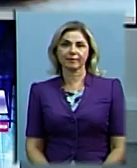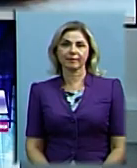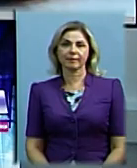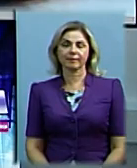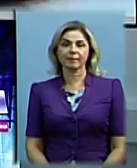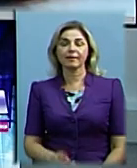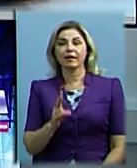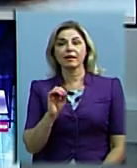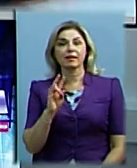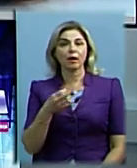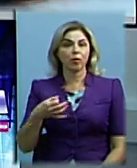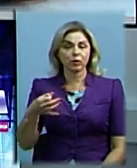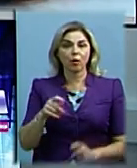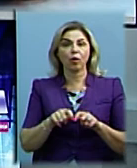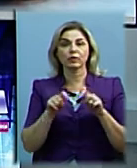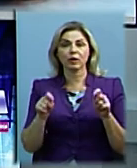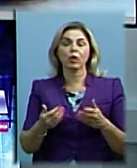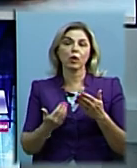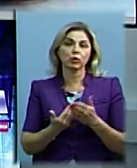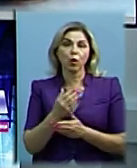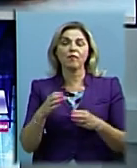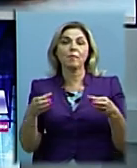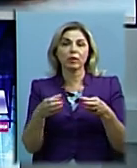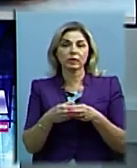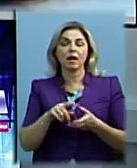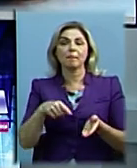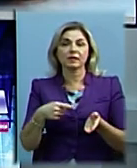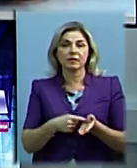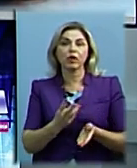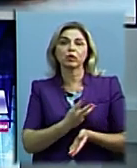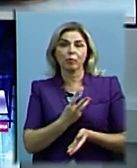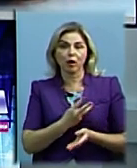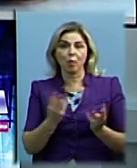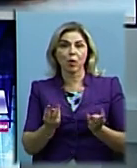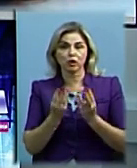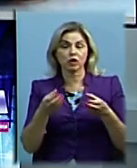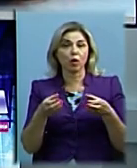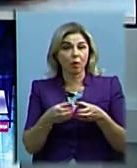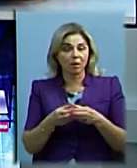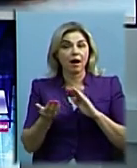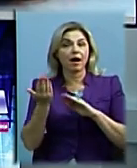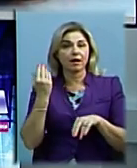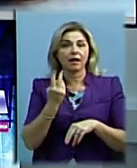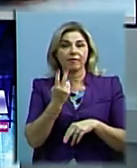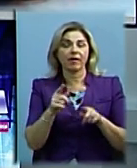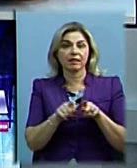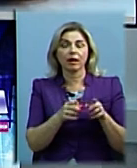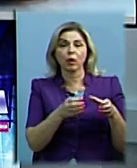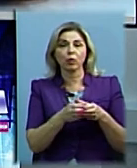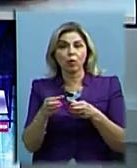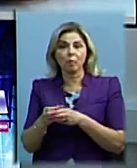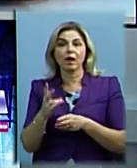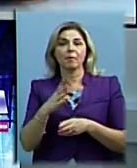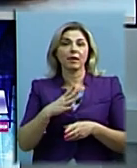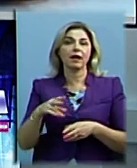На Миколаївщині відкрили новий підрозділ місцевої добровольчої пожежної команди. Раніше дві такі групи діяли на